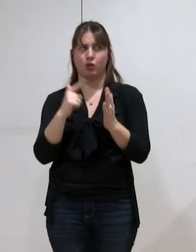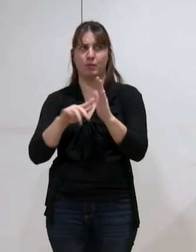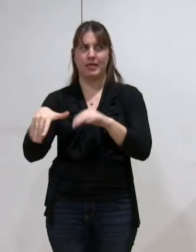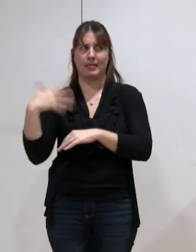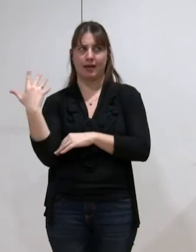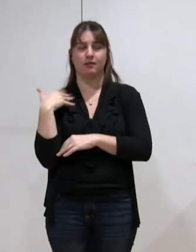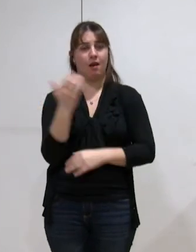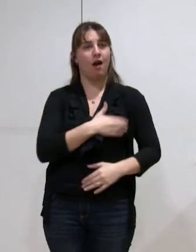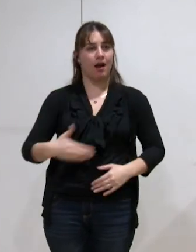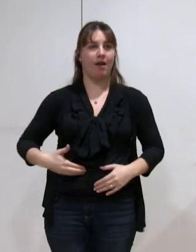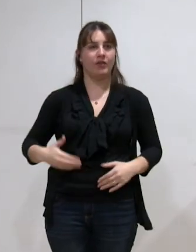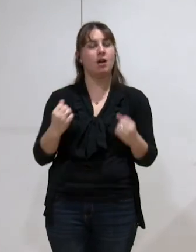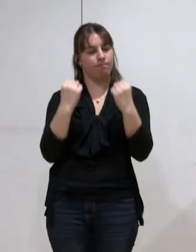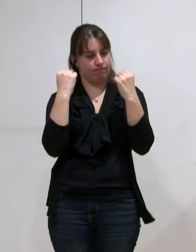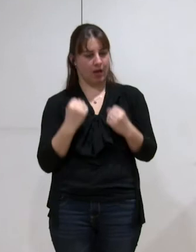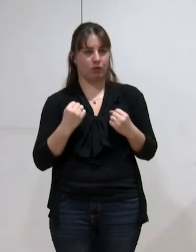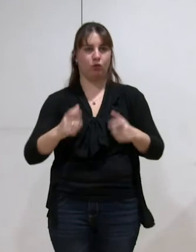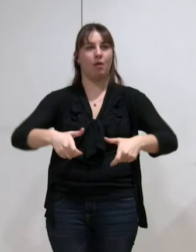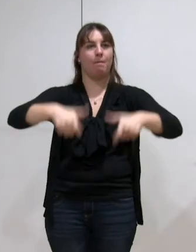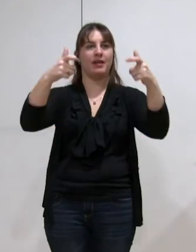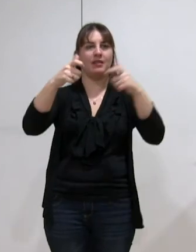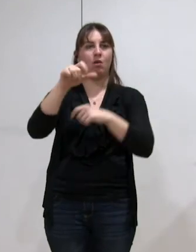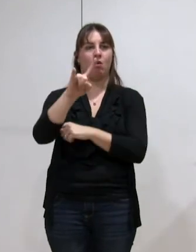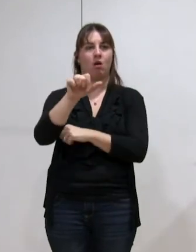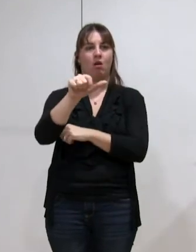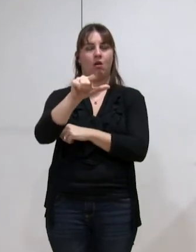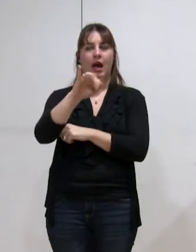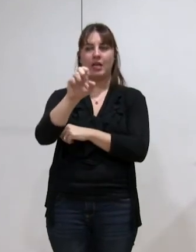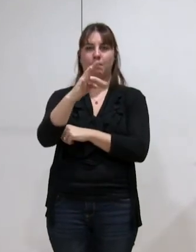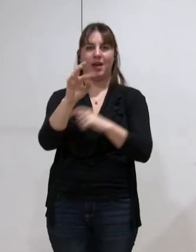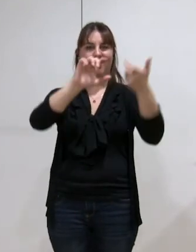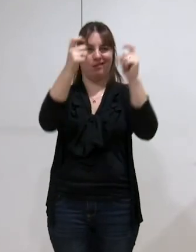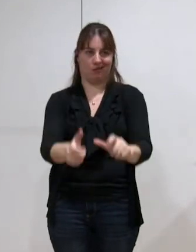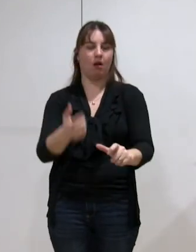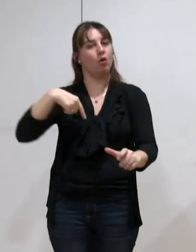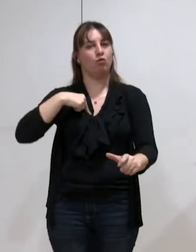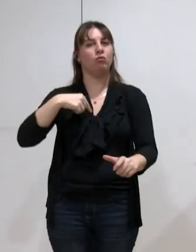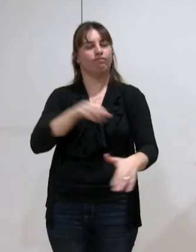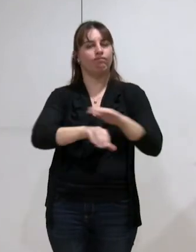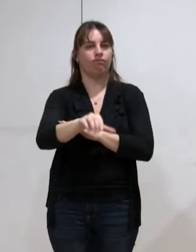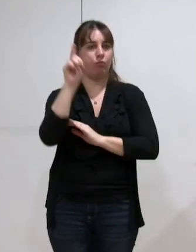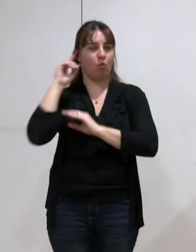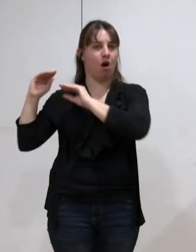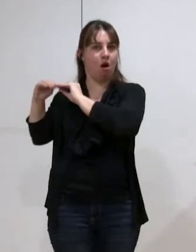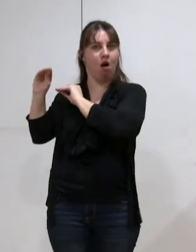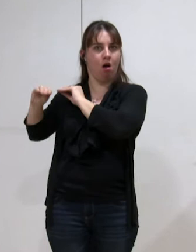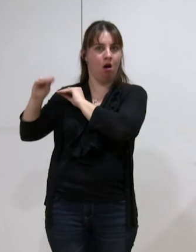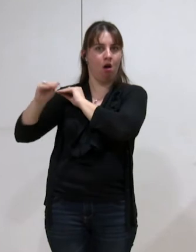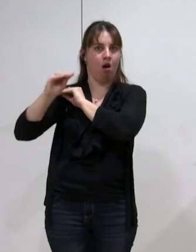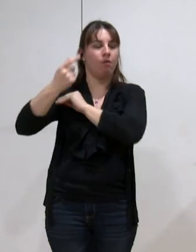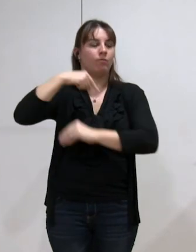ville a pris à sa charge la démolition du bâtiment à Libère pour aller au plus vite, un dossier qui traînait depuis extrêmement longtemps